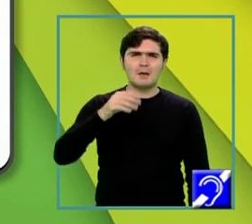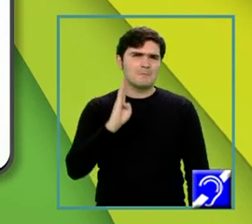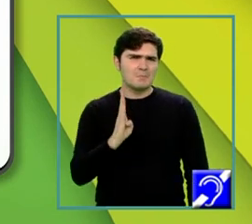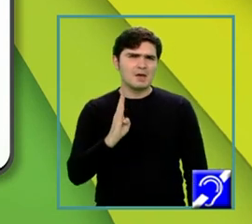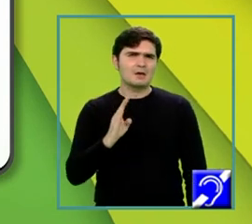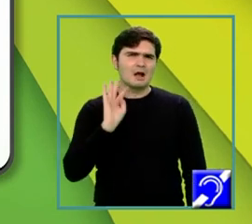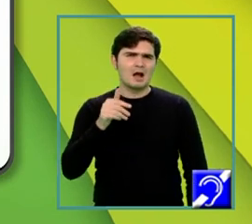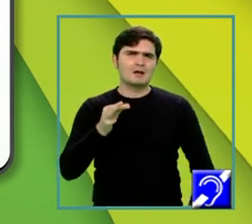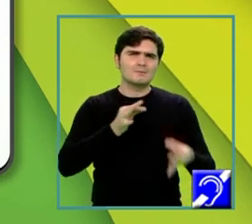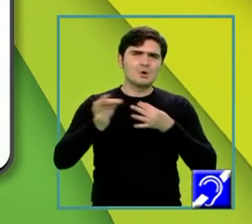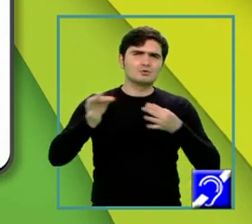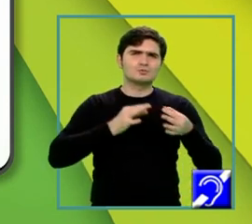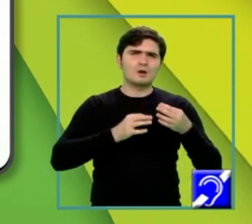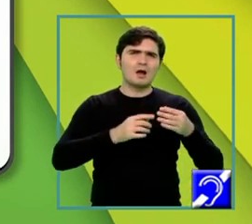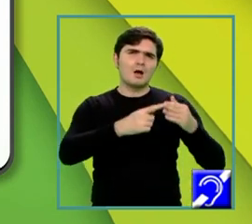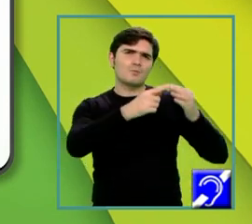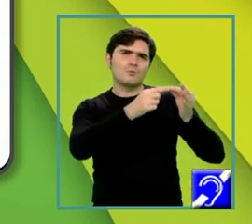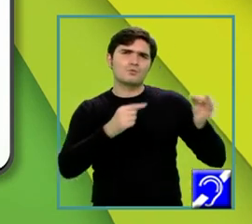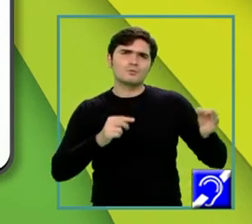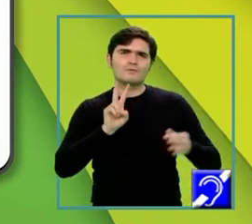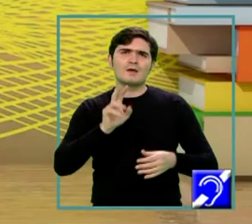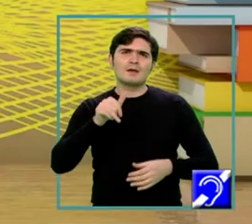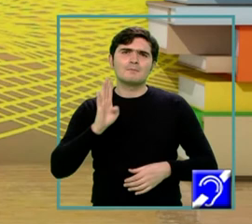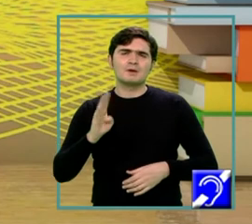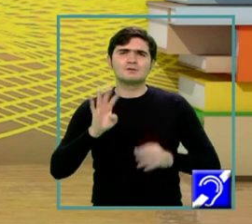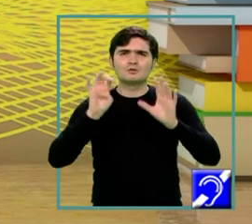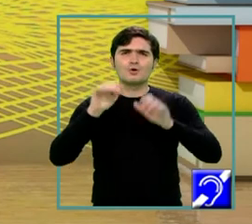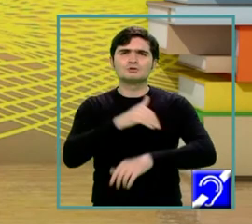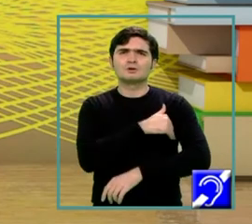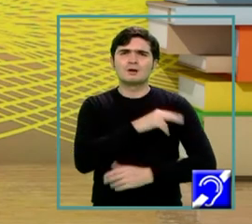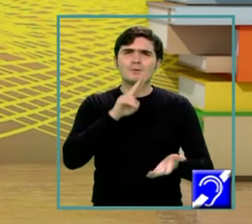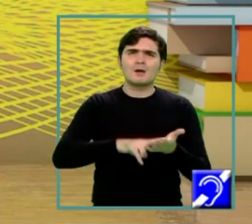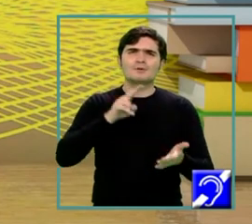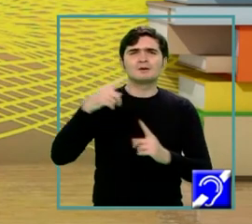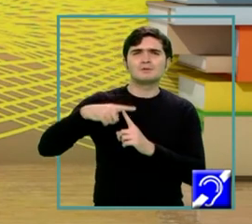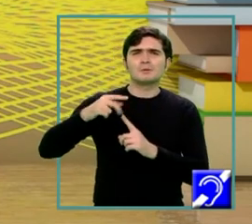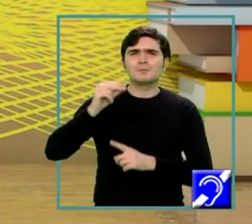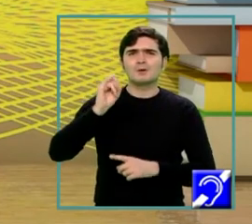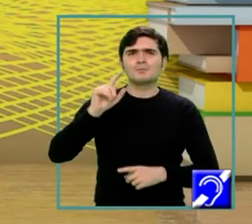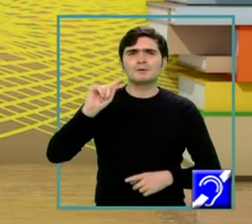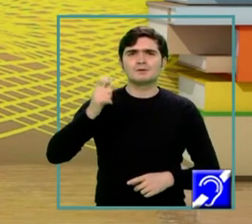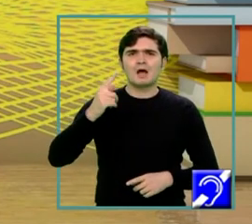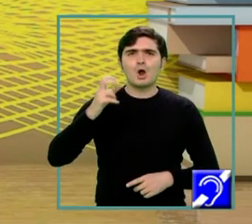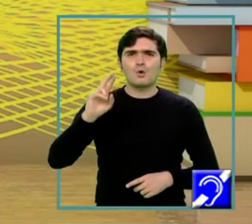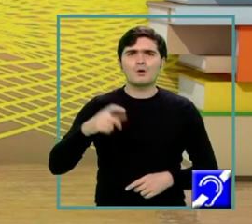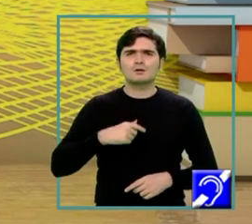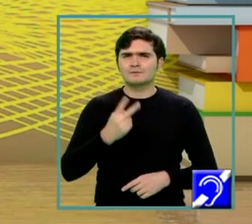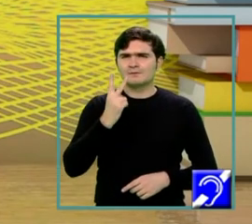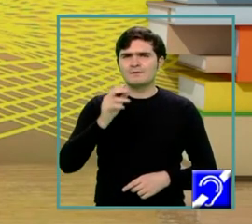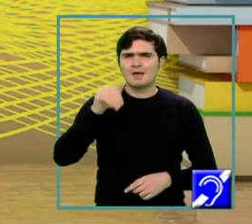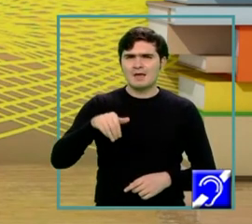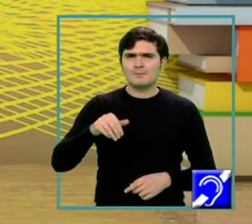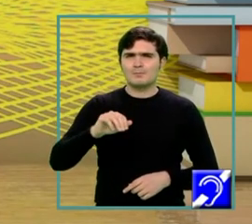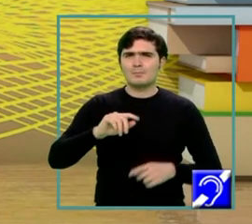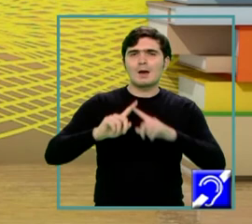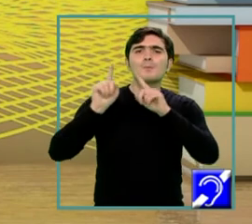cu măsură unghiului VMB de 90 de grade, aplicăm termenului Pitagora și avem VM la pătrat, ăsta este unghiul despre care vă spunem,